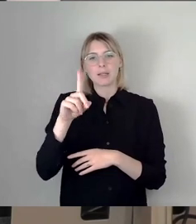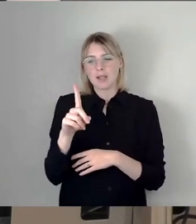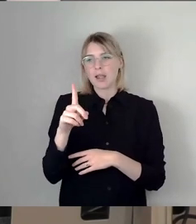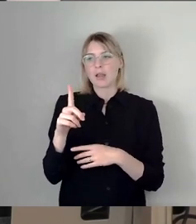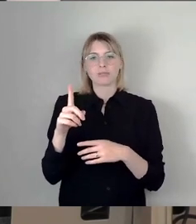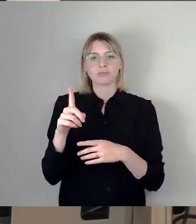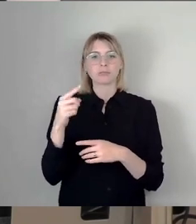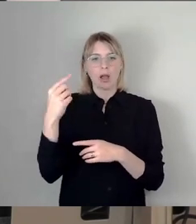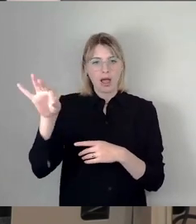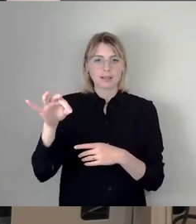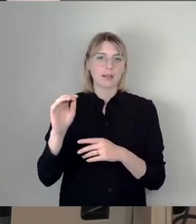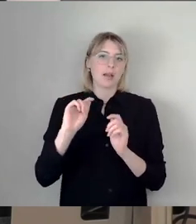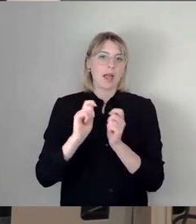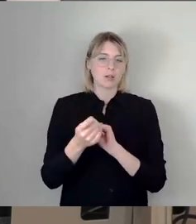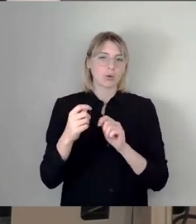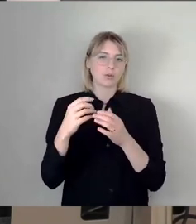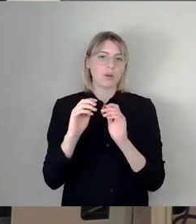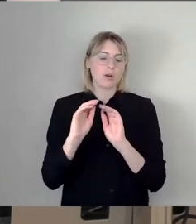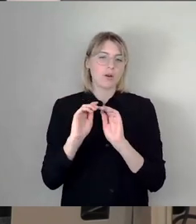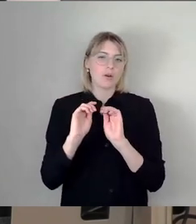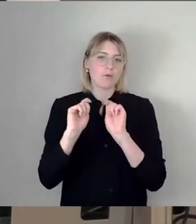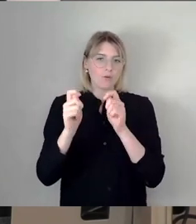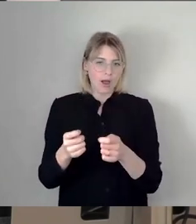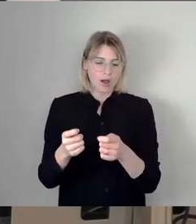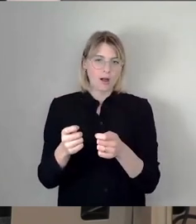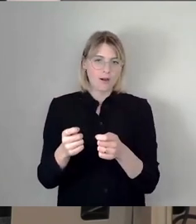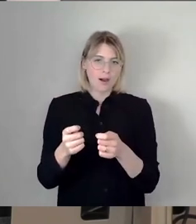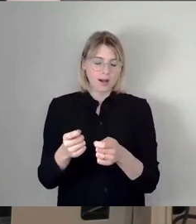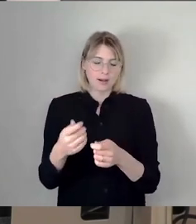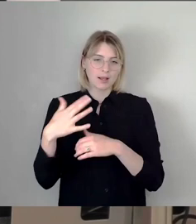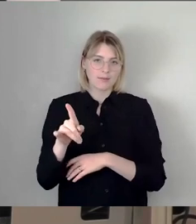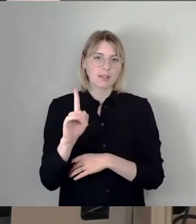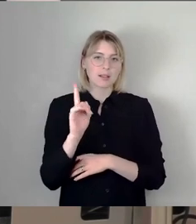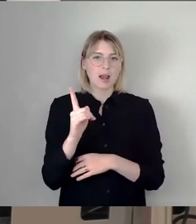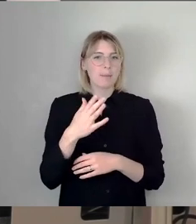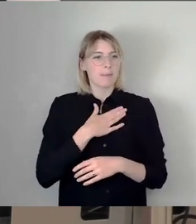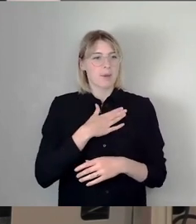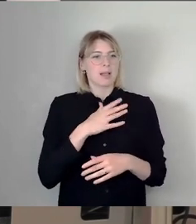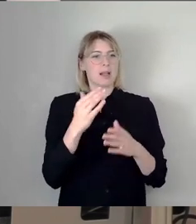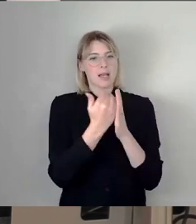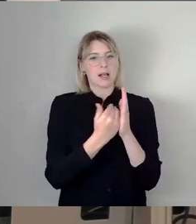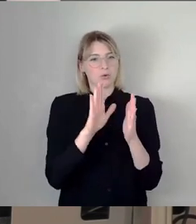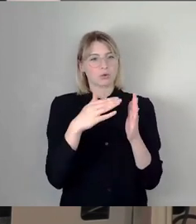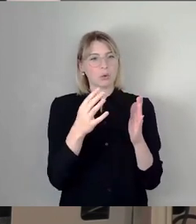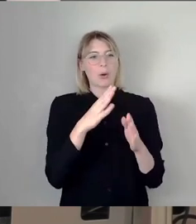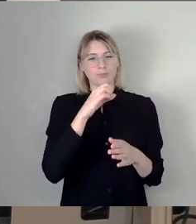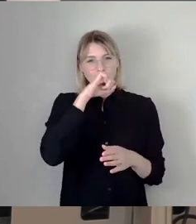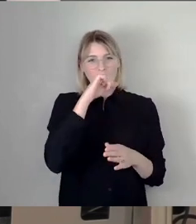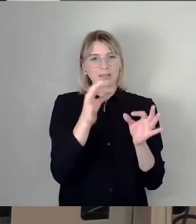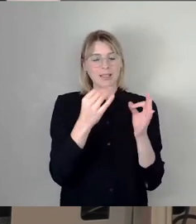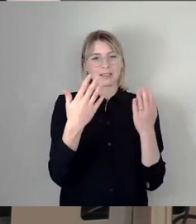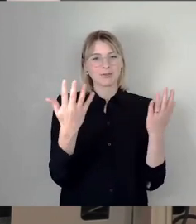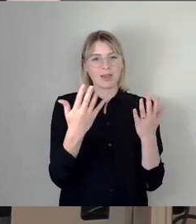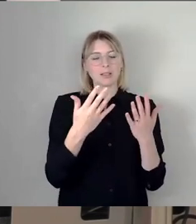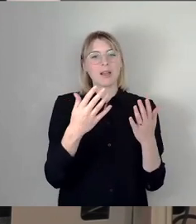sagen, das lag auch an so ein paar Stielblüten, die da drin waren. Bis hin zu Regelungen, wie mein Lieblingssatz war, das Verwenden von Schrauben und Befestigungsmittel